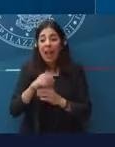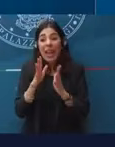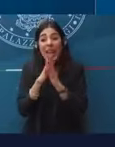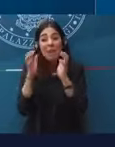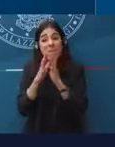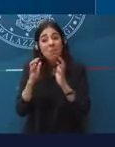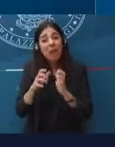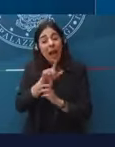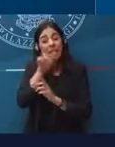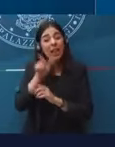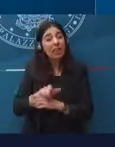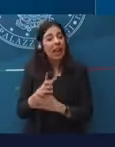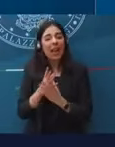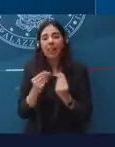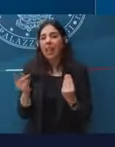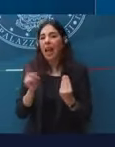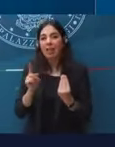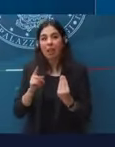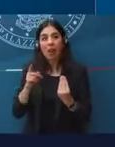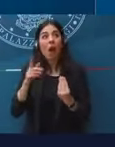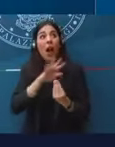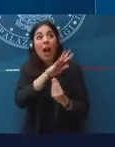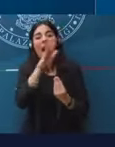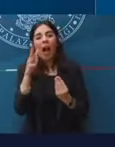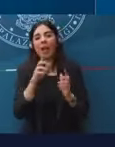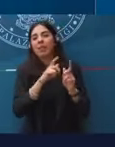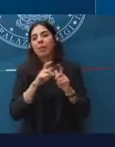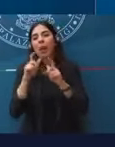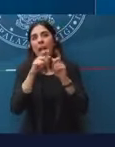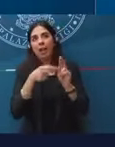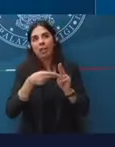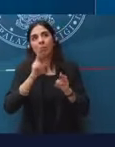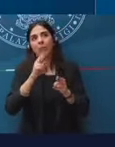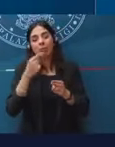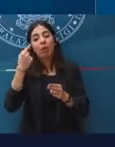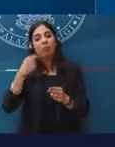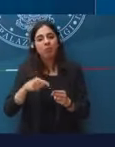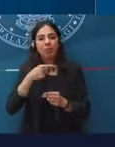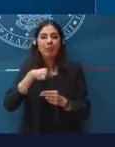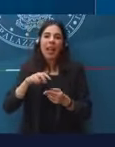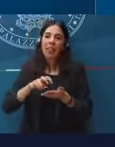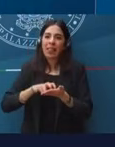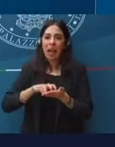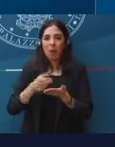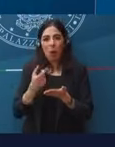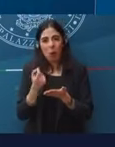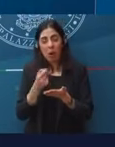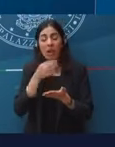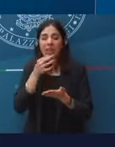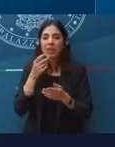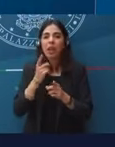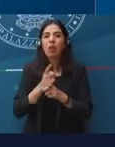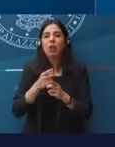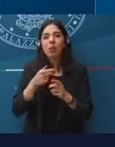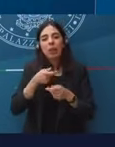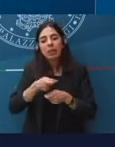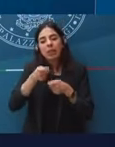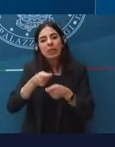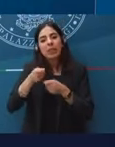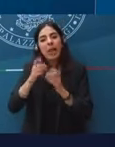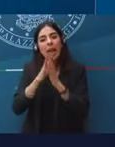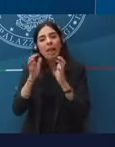Paesi. Questo è un po' il nostro punto di debolezza e quindi dovremo cercare di far crescere la dimensione delle nostre imprese.